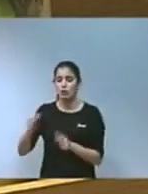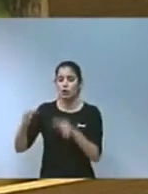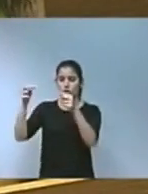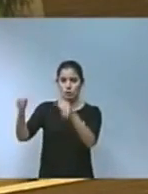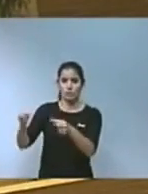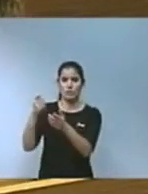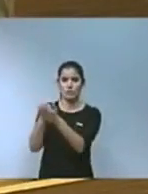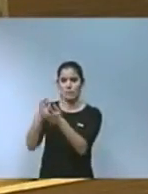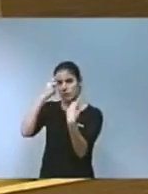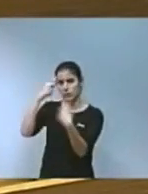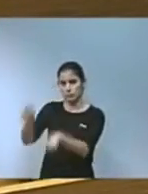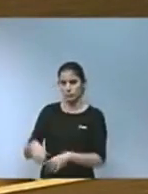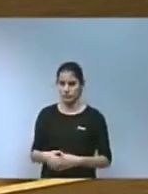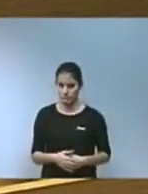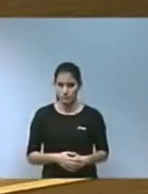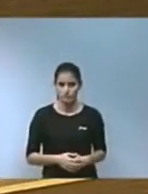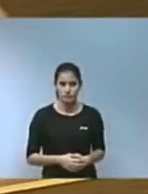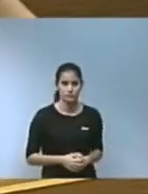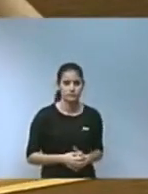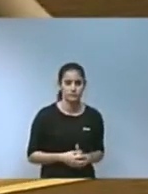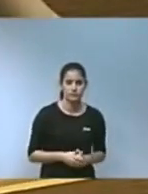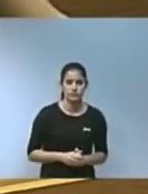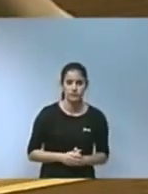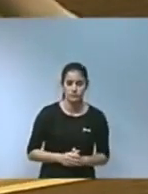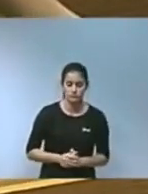no mitigar els efectes del canvi climàtic.